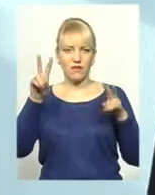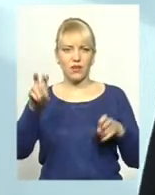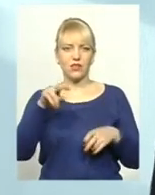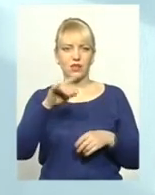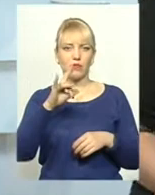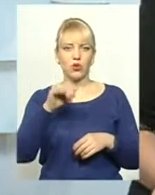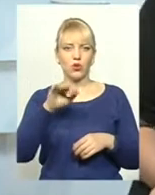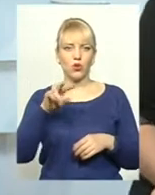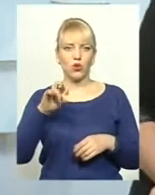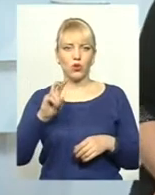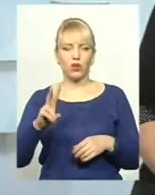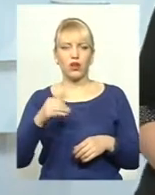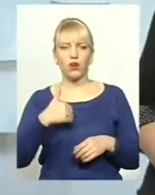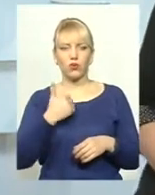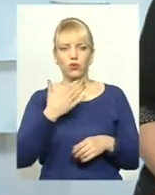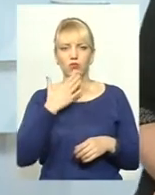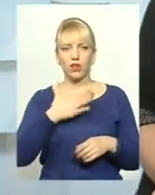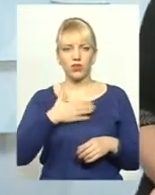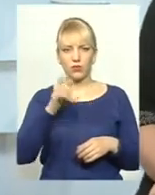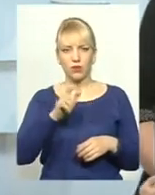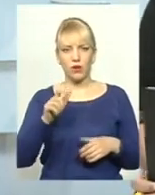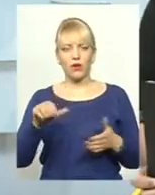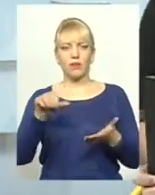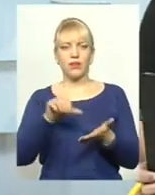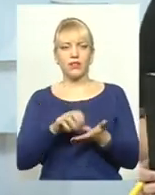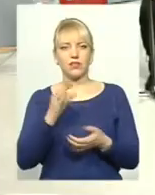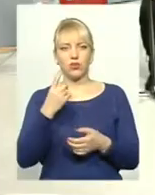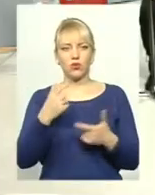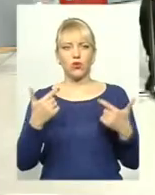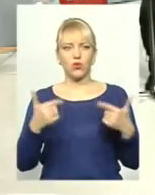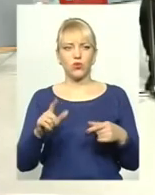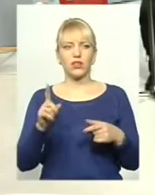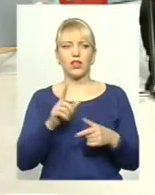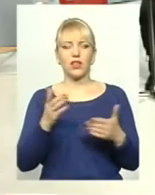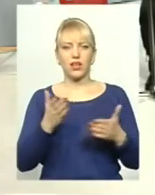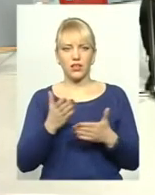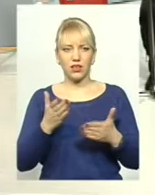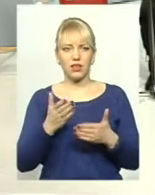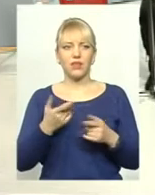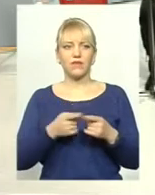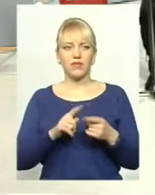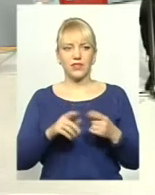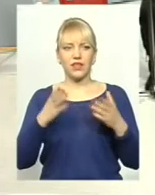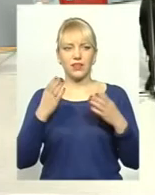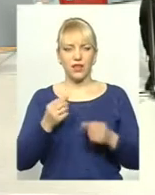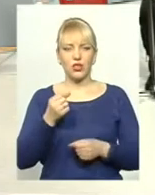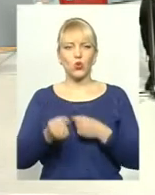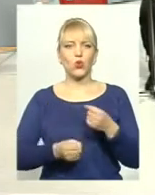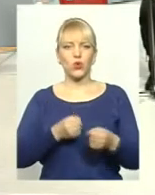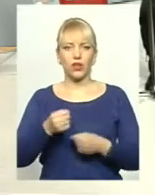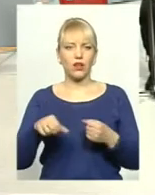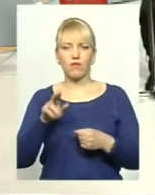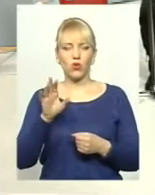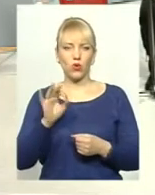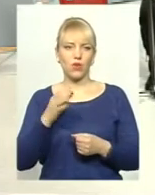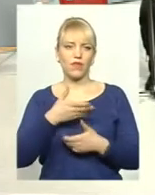Дякую вам, пані Олена. Я хочу нашим телеглядачам представити ще одного гостя, який все ж таки у цей день доїхав до нас. Так,